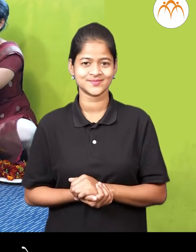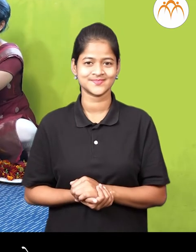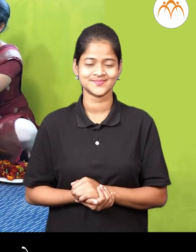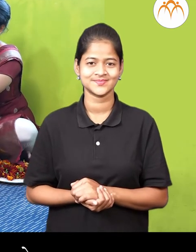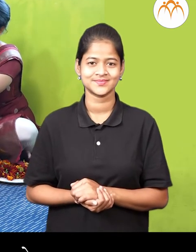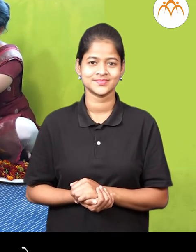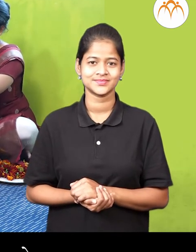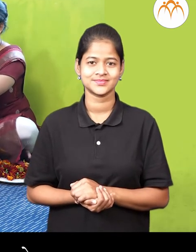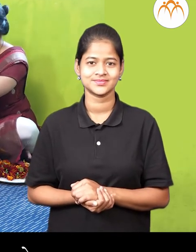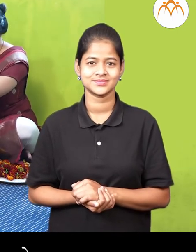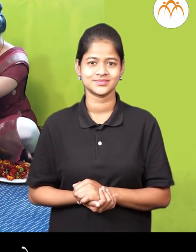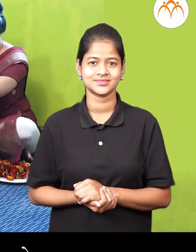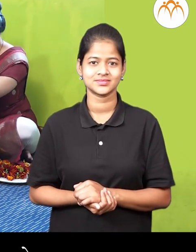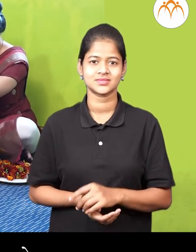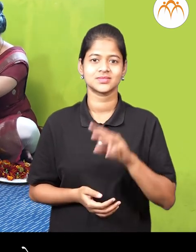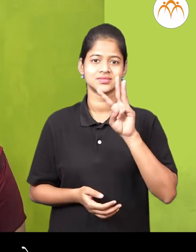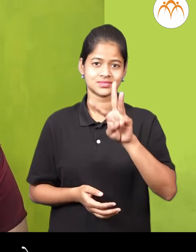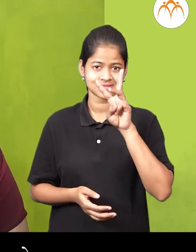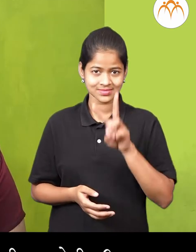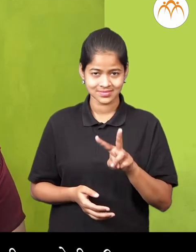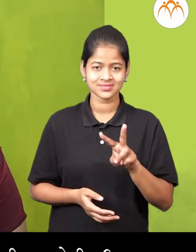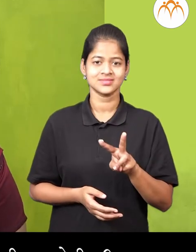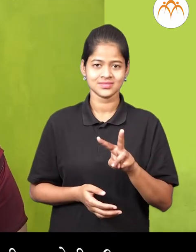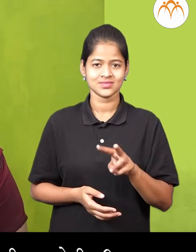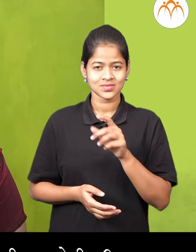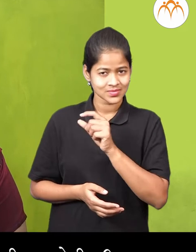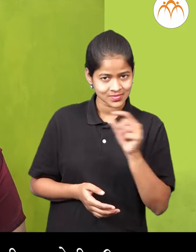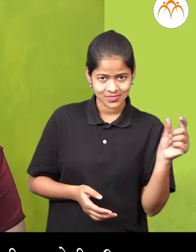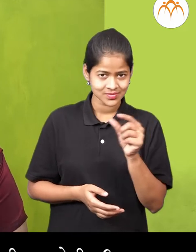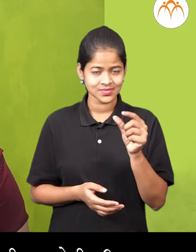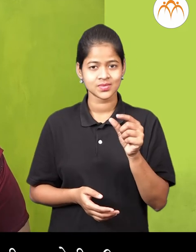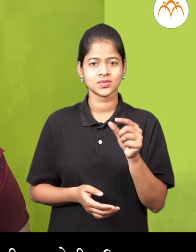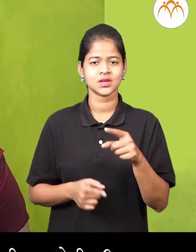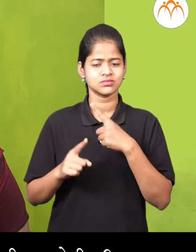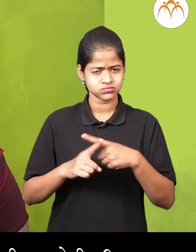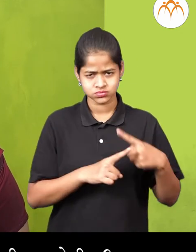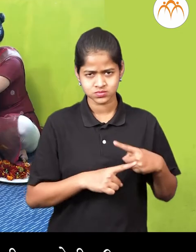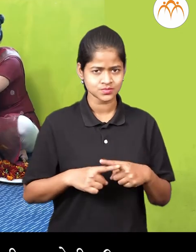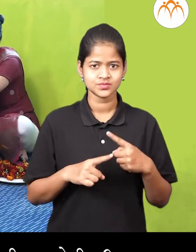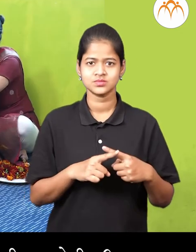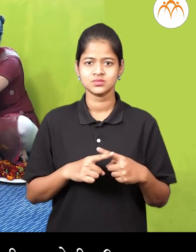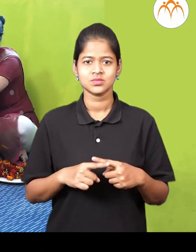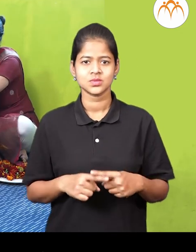हे बगा यहां 32 गोटियाँ यशे दाहा दाहा से गट केले तर किती गट होतील